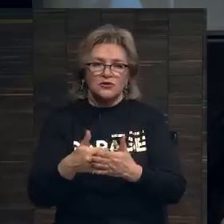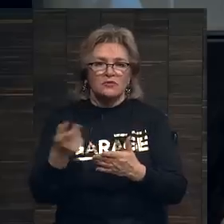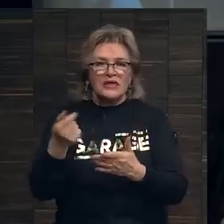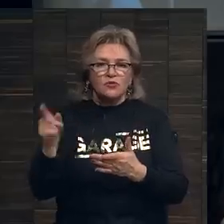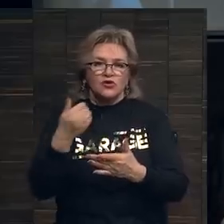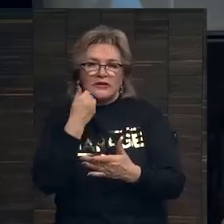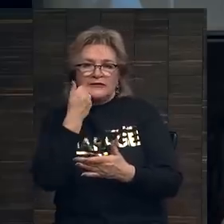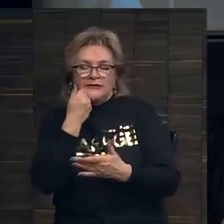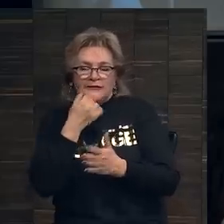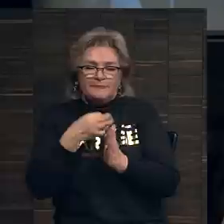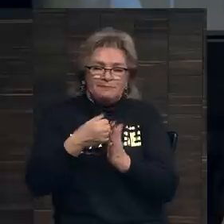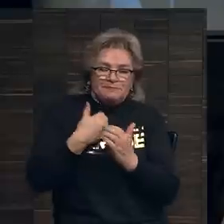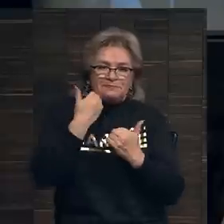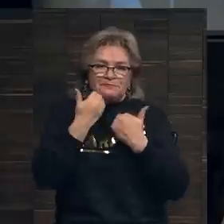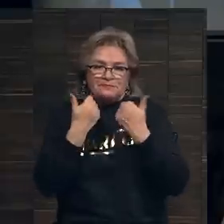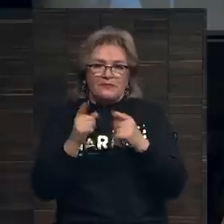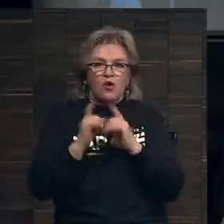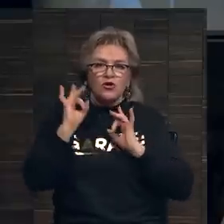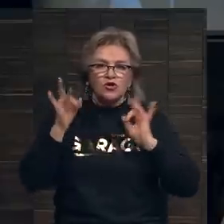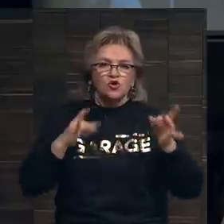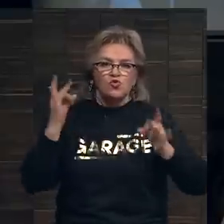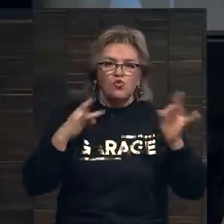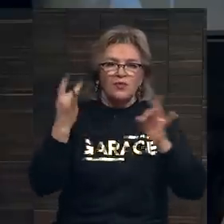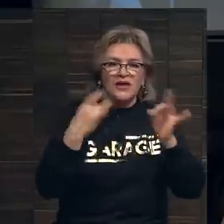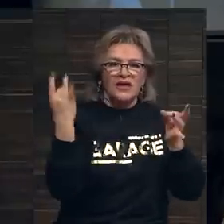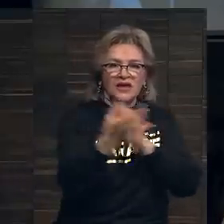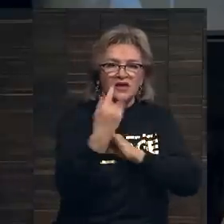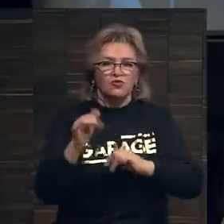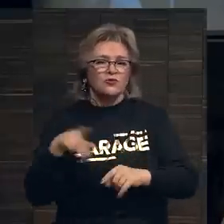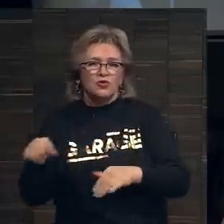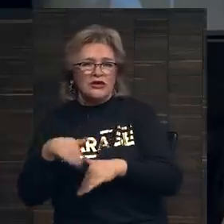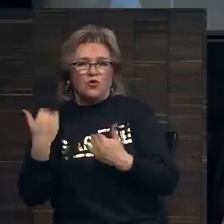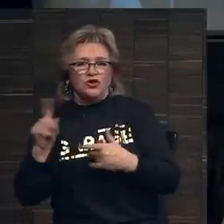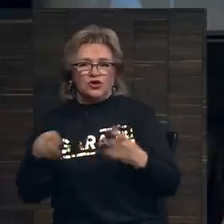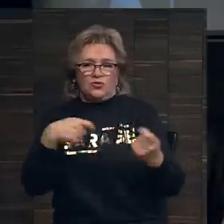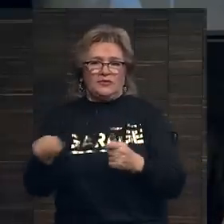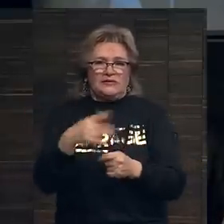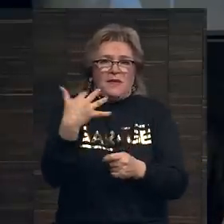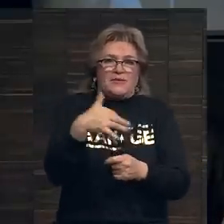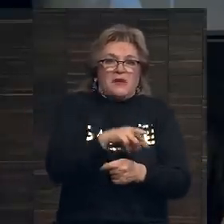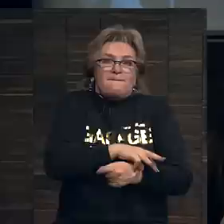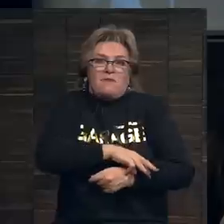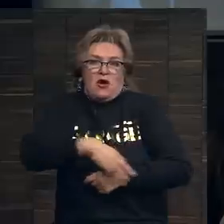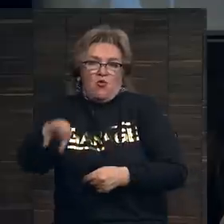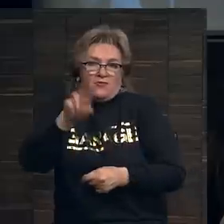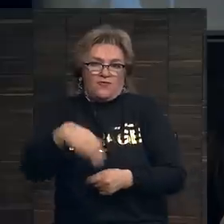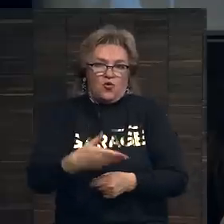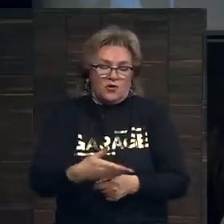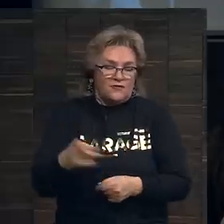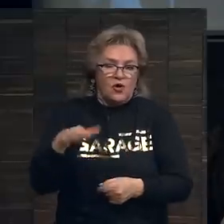немножко стыдятся такой шумихи. Он, может быть, и не хочет, чтобы работы продавались за 50 миллионов долларов,